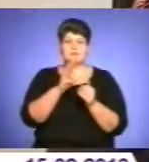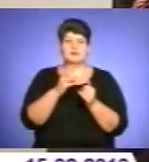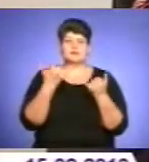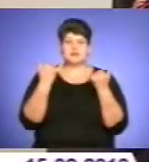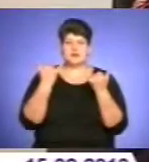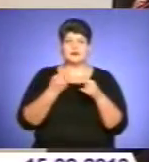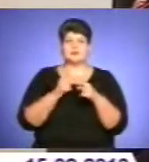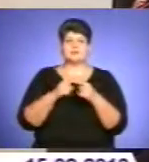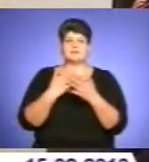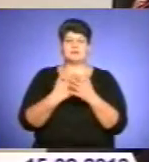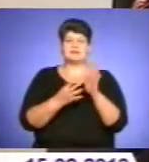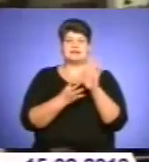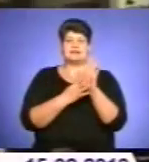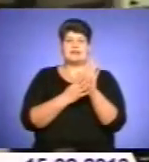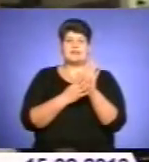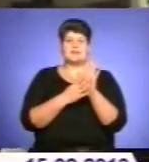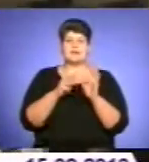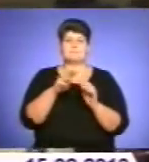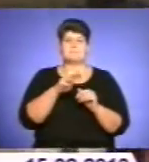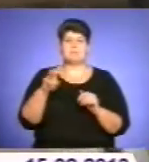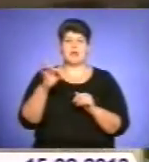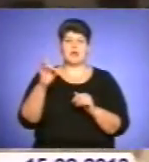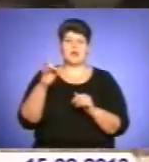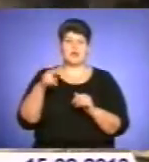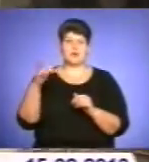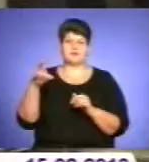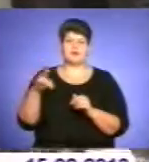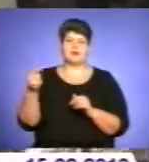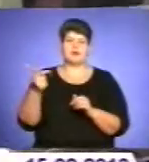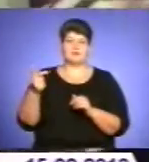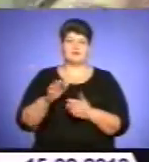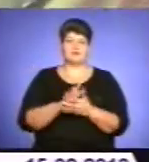даний час складає більше 9 мільйонів гривень. Триває розслідування.